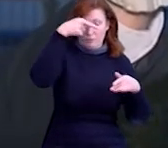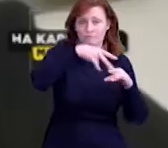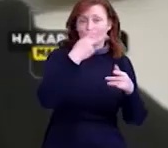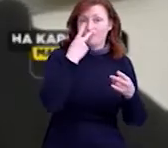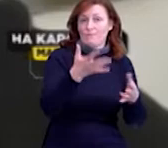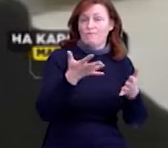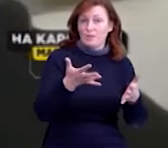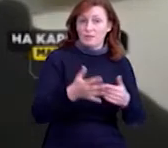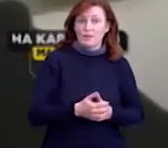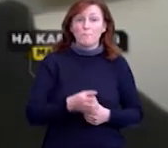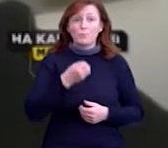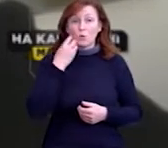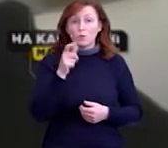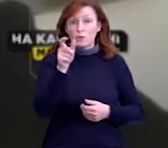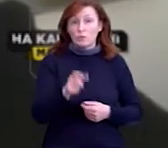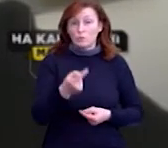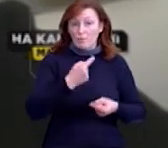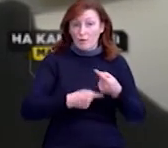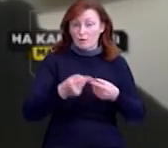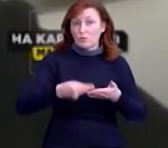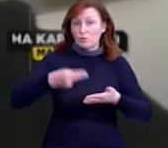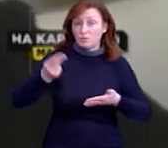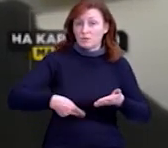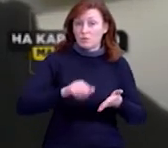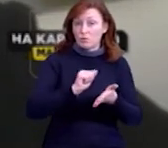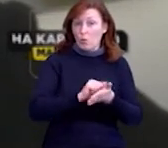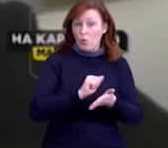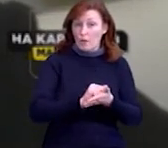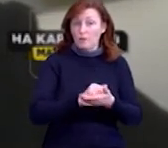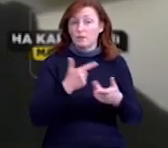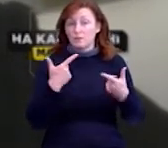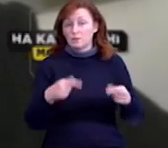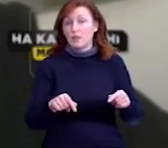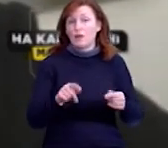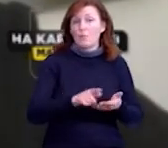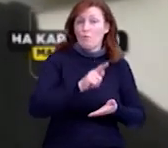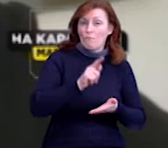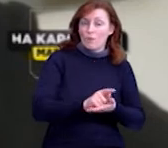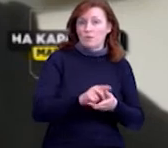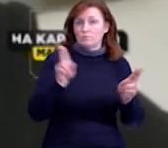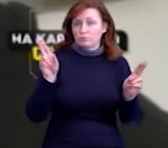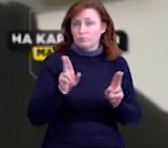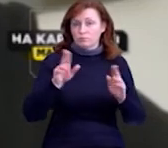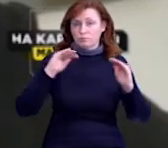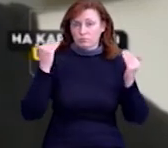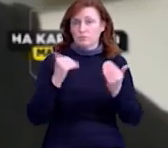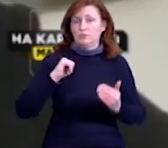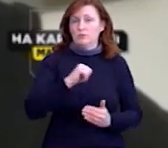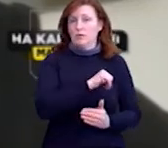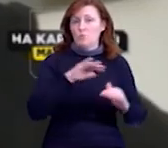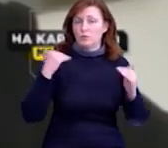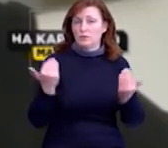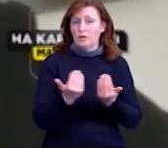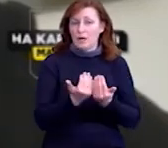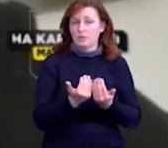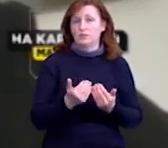Коли, наприклад, люди повертаються, вони підписують документ, ви знаєте, де вони повинні дотримуватись правил самоізоляції, потім